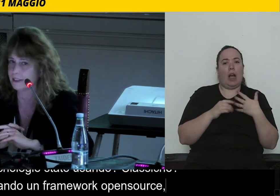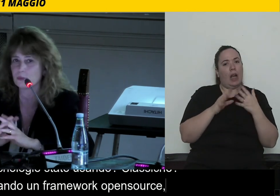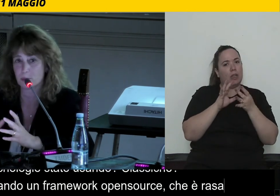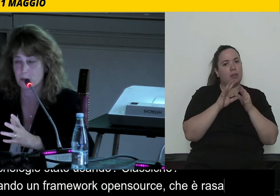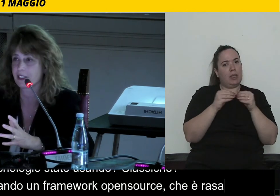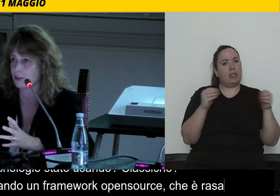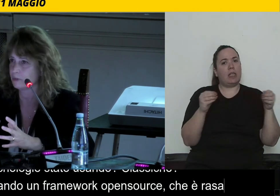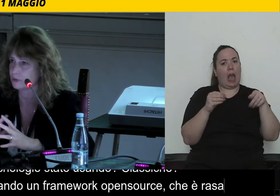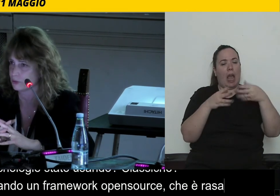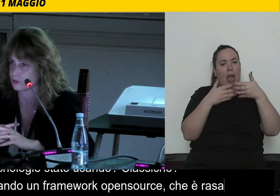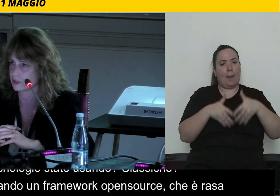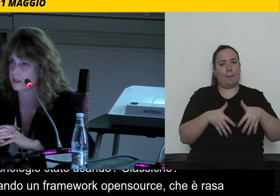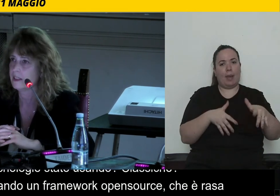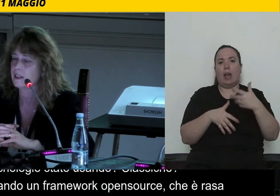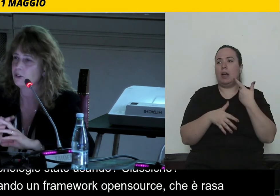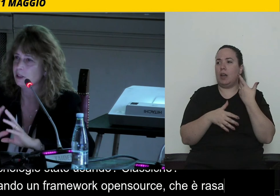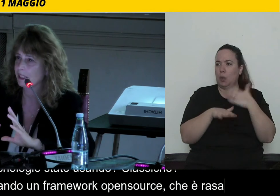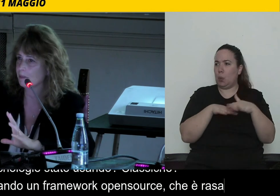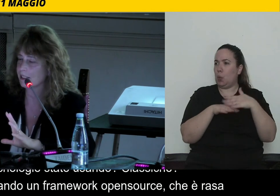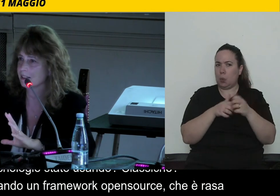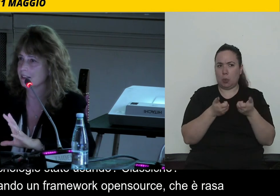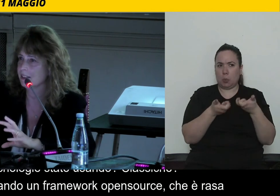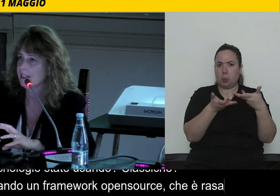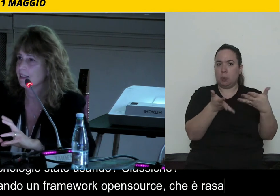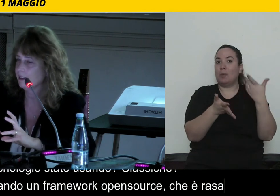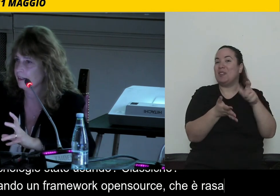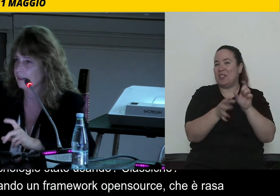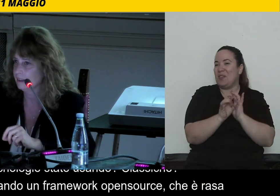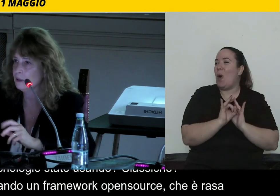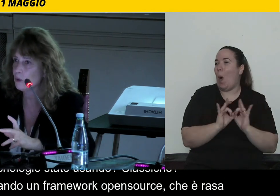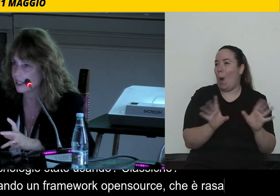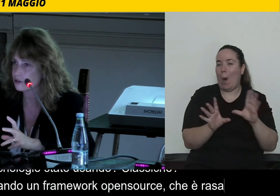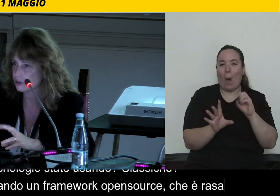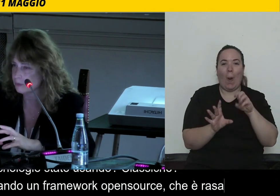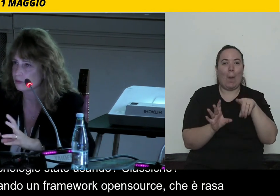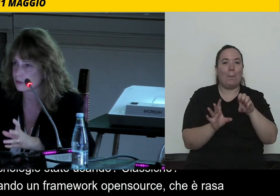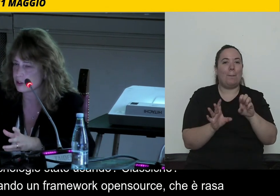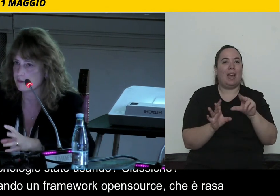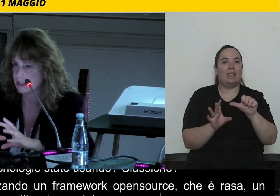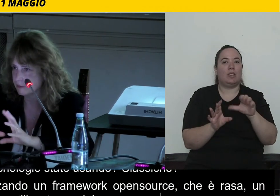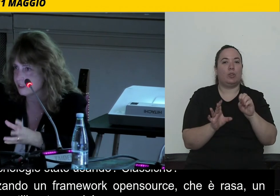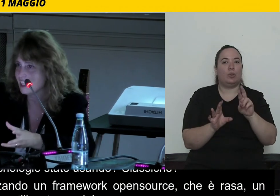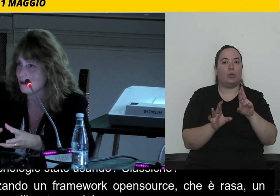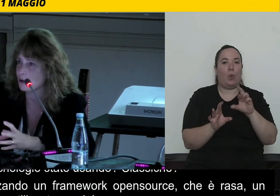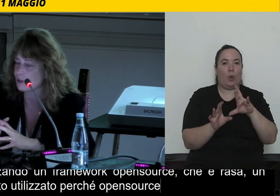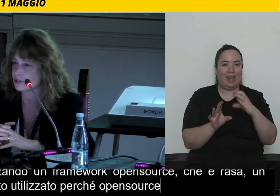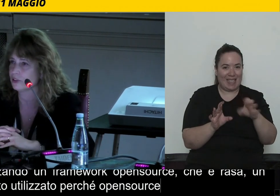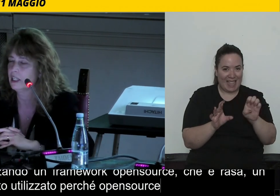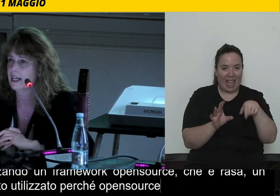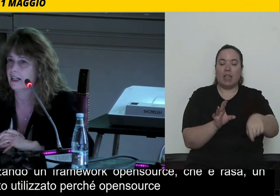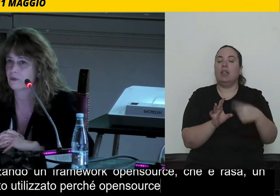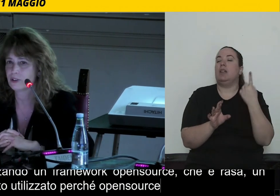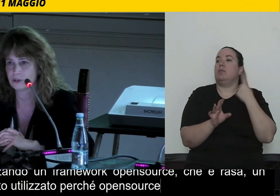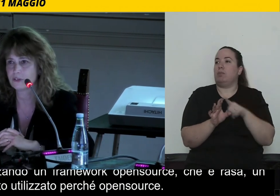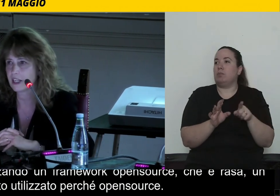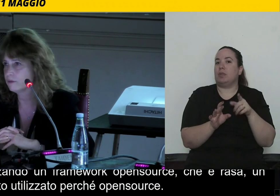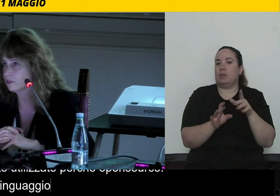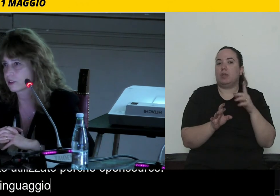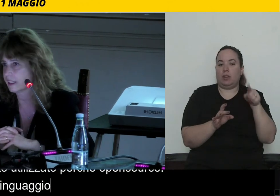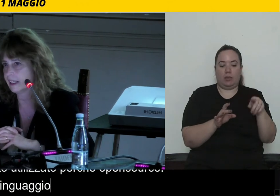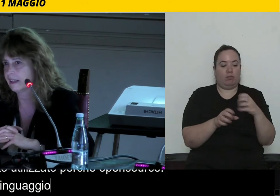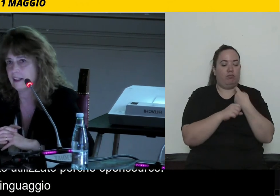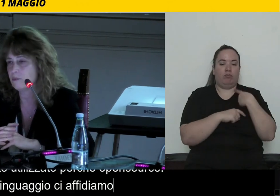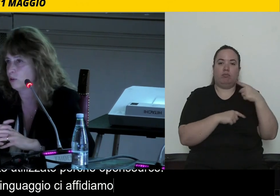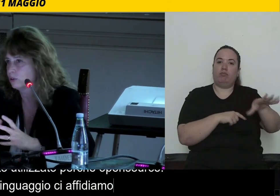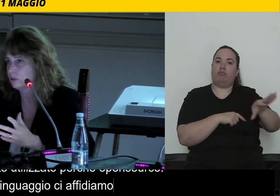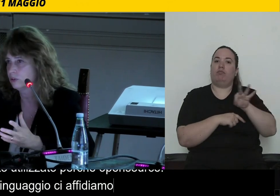utilizzato proprio perché è open source. Quindi per la parte di linguaggio, appunto, ci affidiamo a questo framework